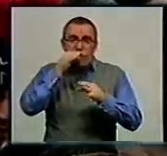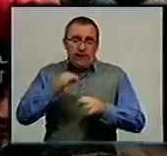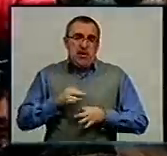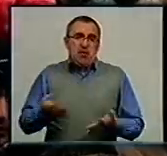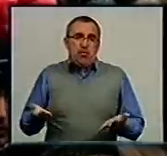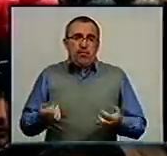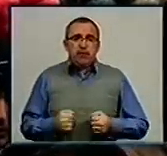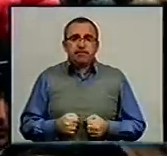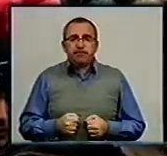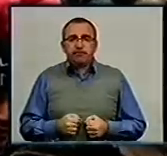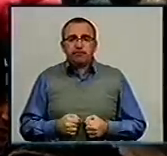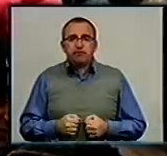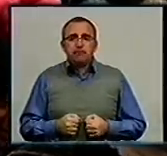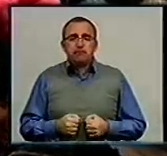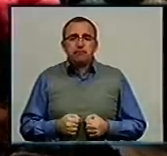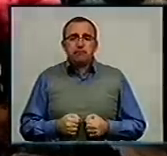Микола Мумига, Олег Позняков. День за днем.